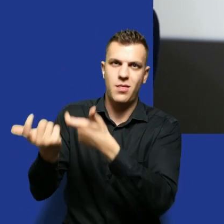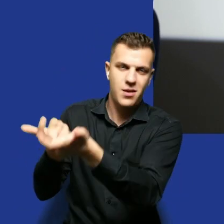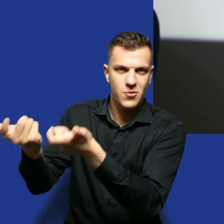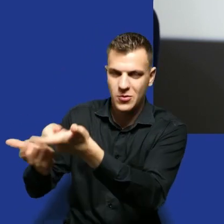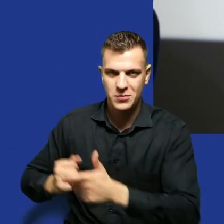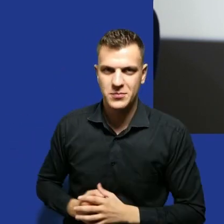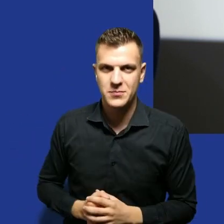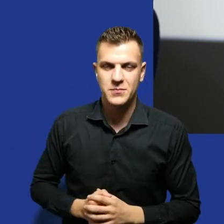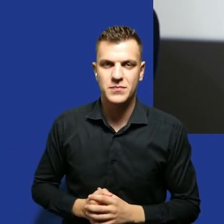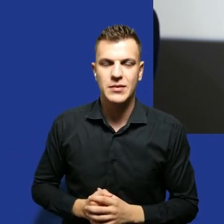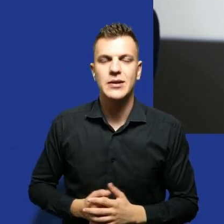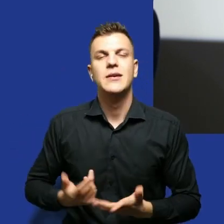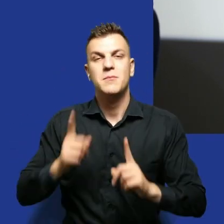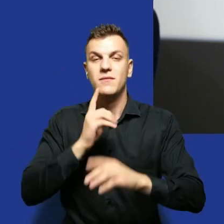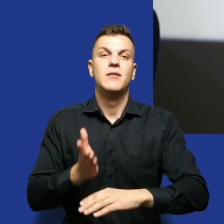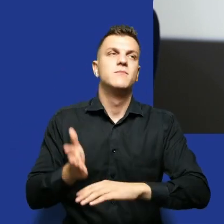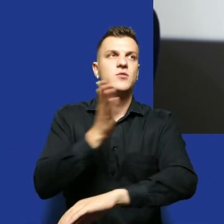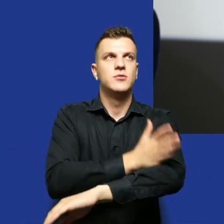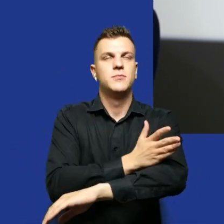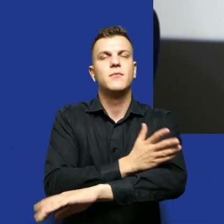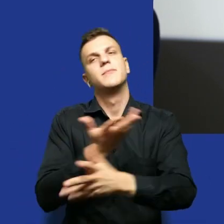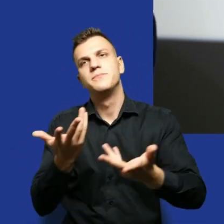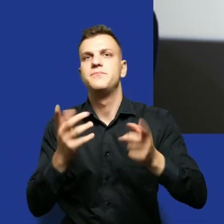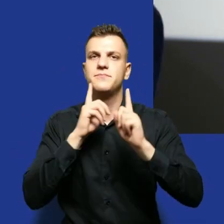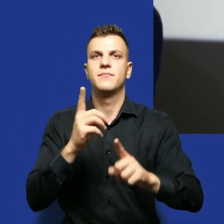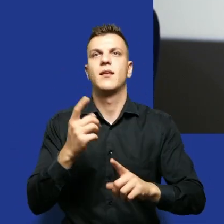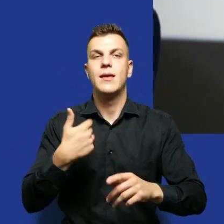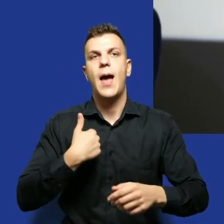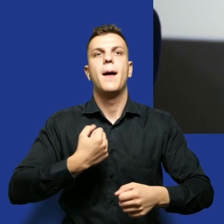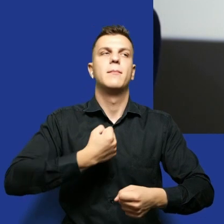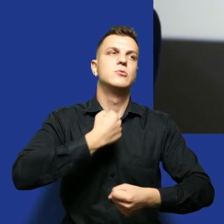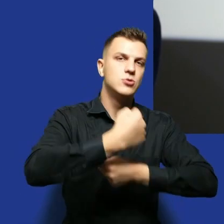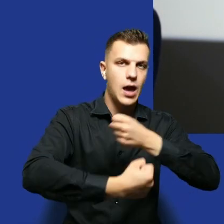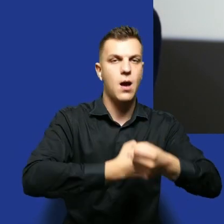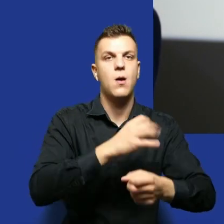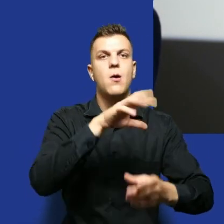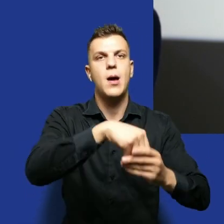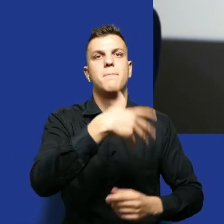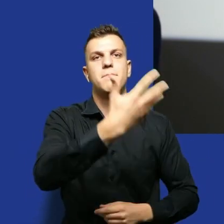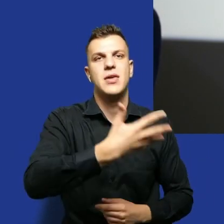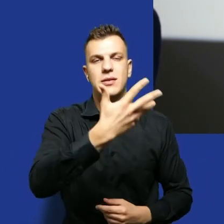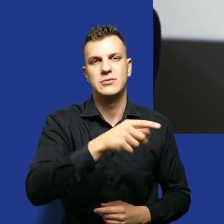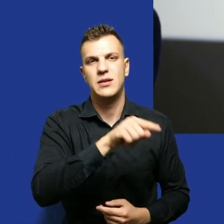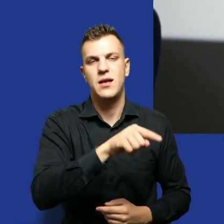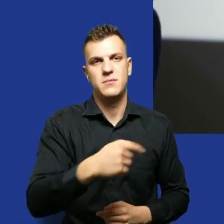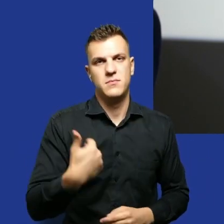Wcześniej rzeczywiście działałem 5 lat w Koninie, gdzie